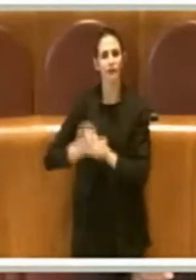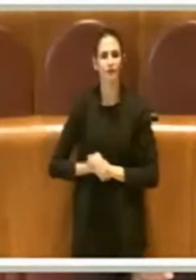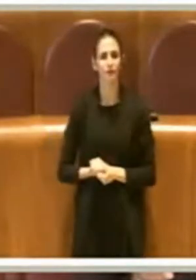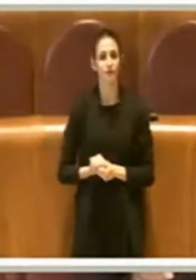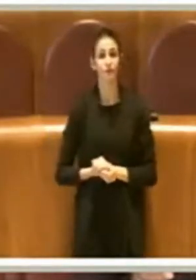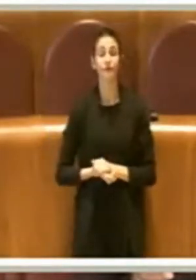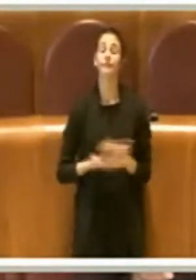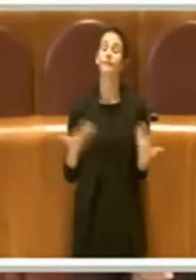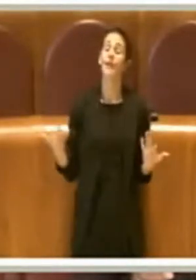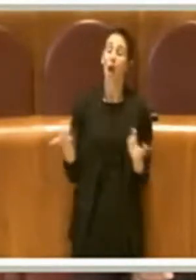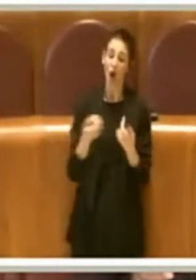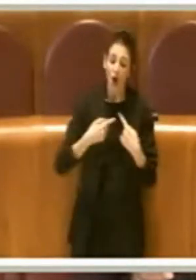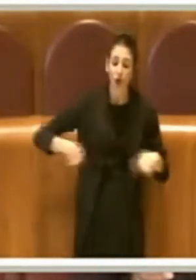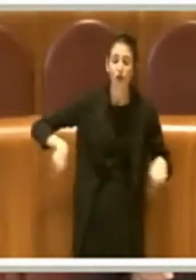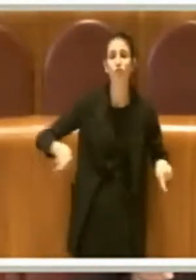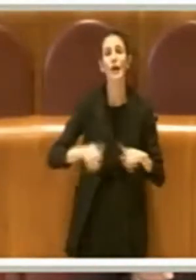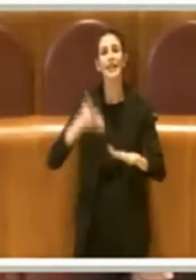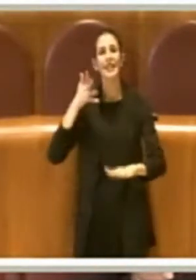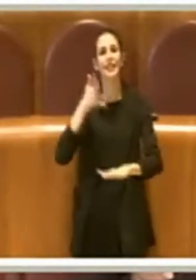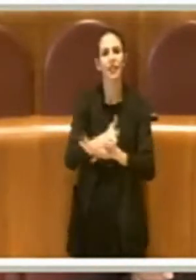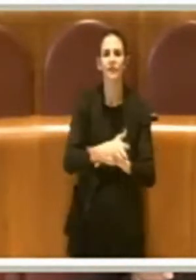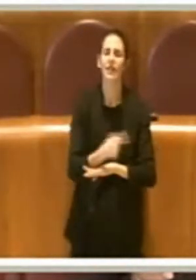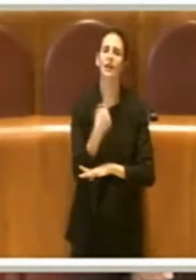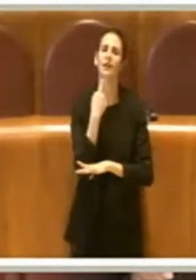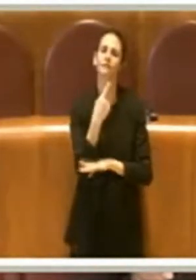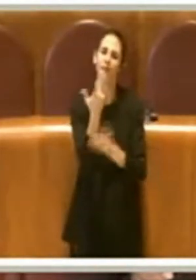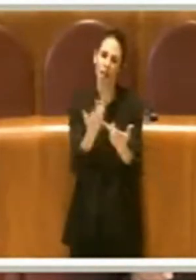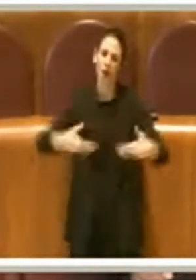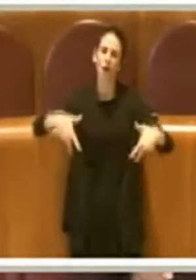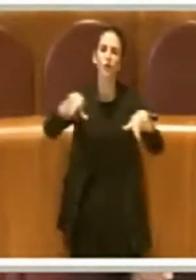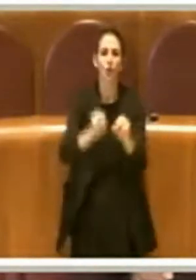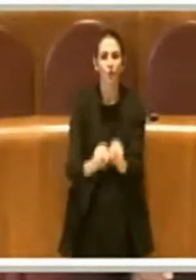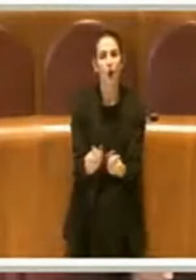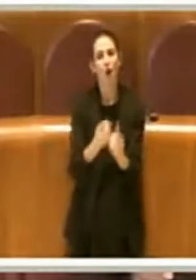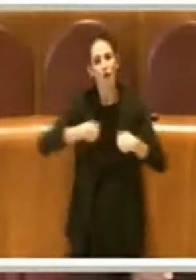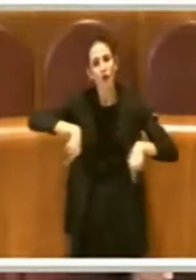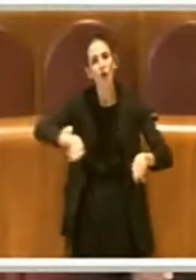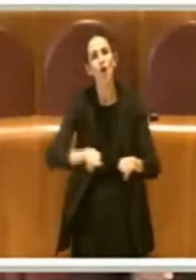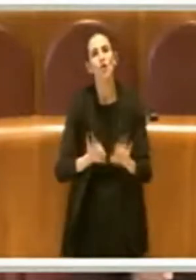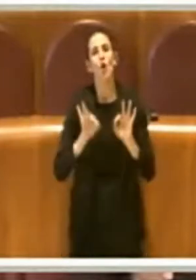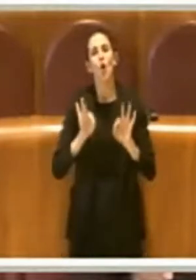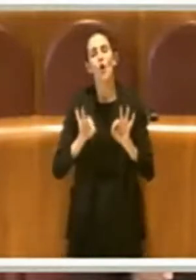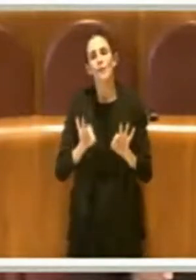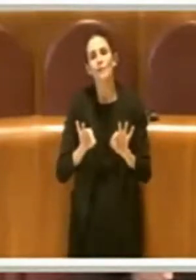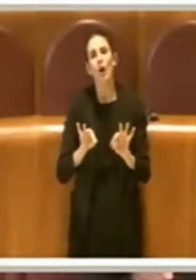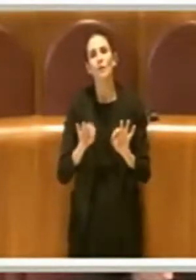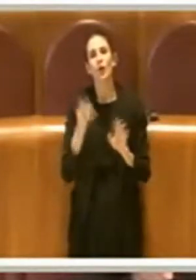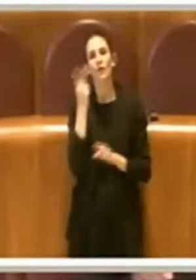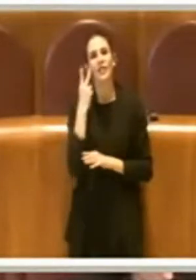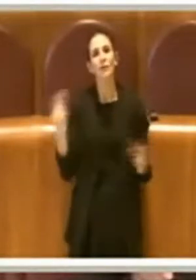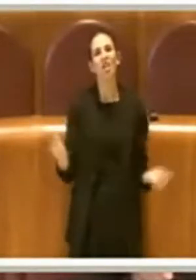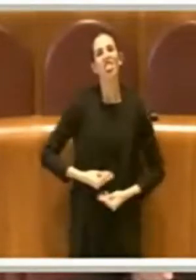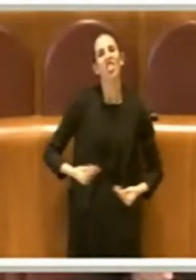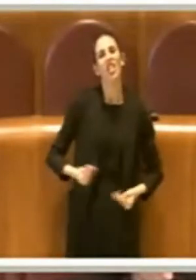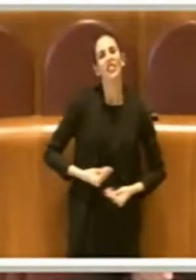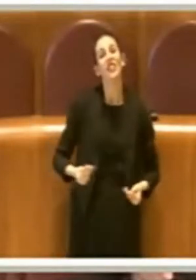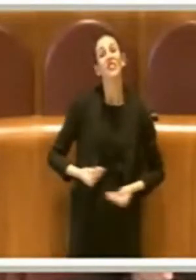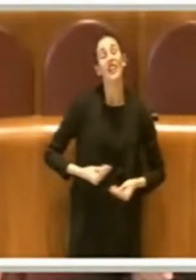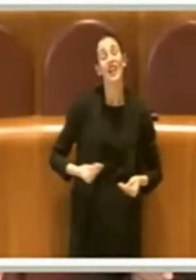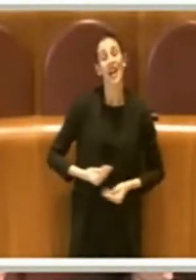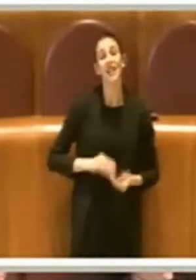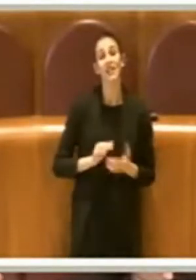Quindi noi stiamo intervenendo, lo dico ancora una volta, per caso, di inerzia e in equa applicazione. Perché non